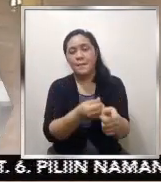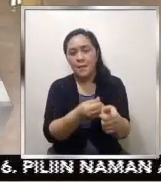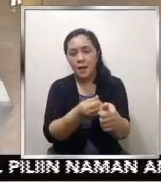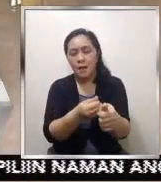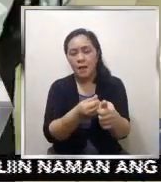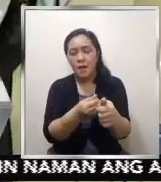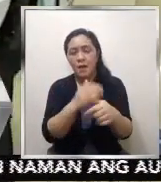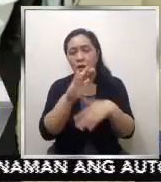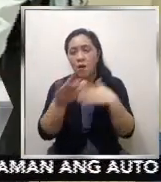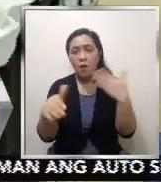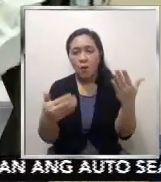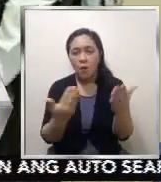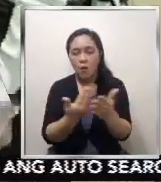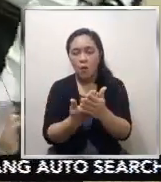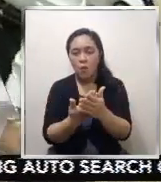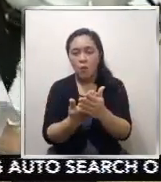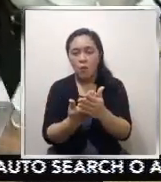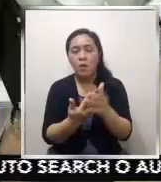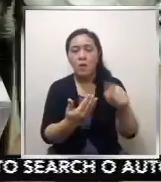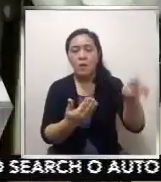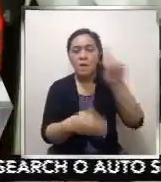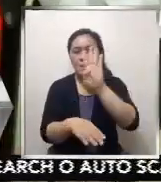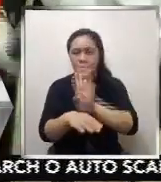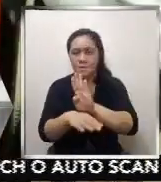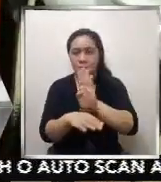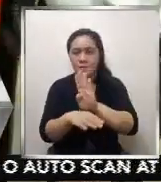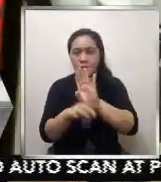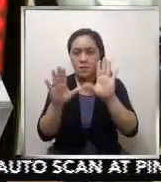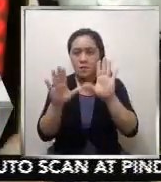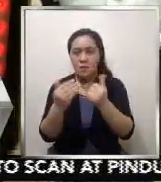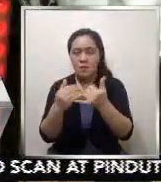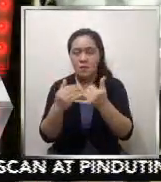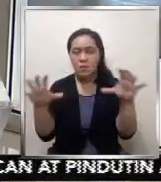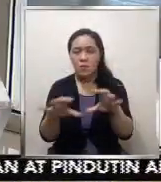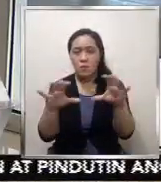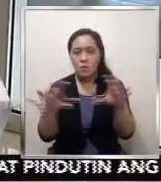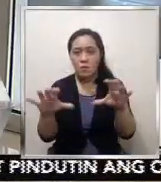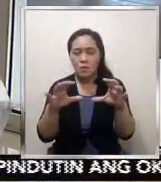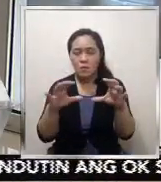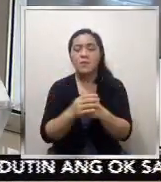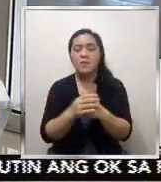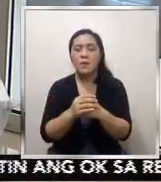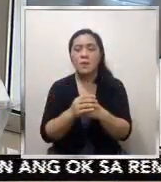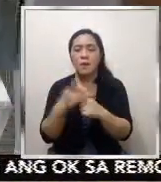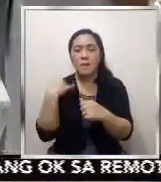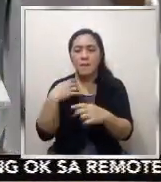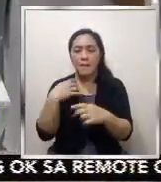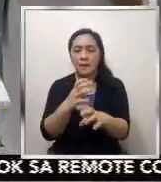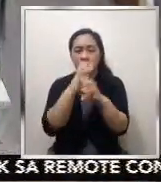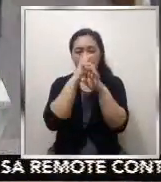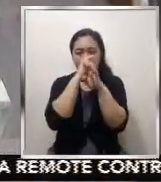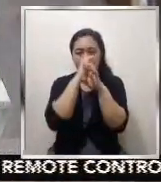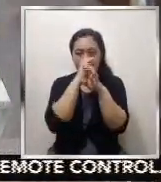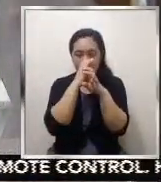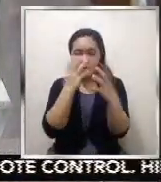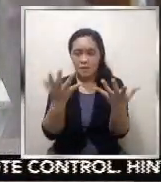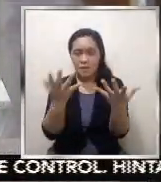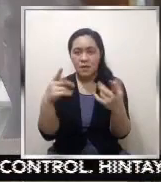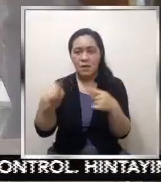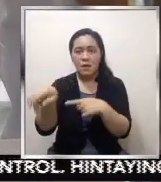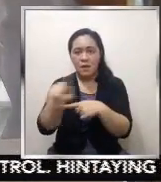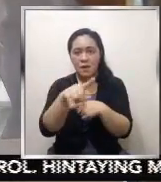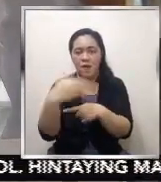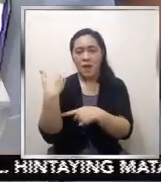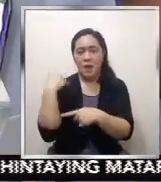mga business sector, they're heightening up, they're strict protocols. Natutuwa nga kami kasi yung mga LGU, yung mga